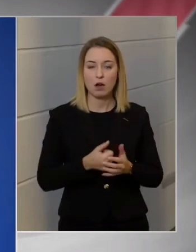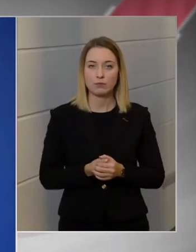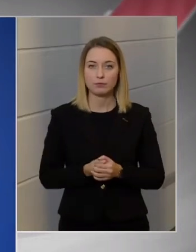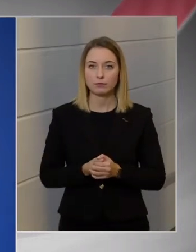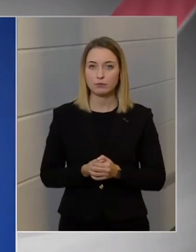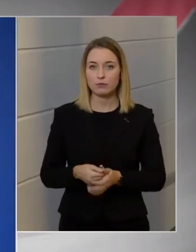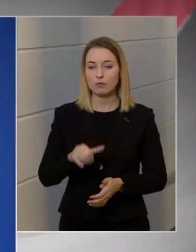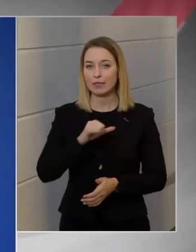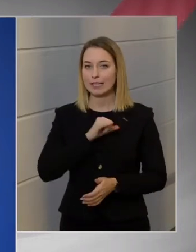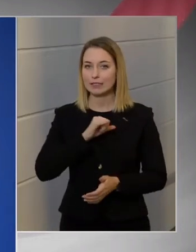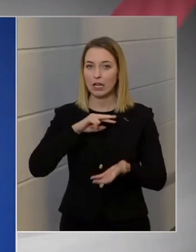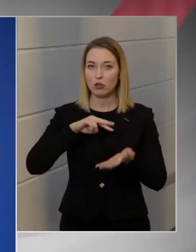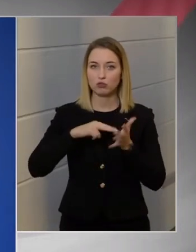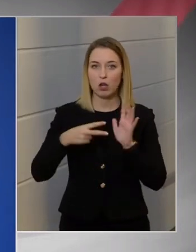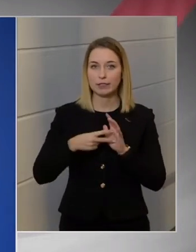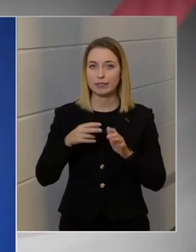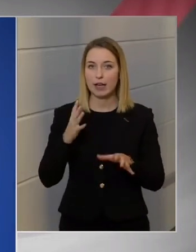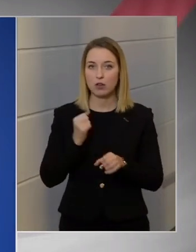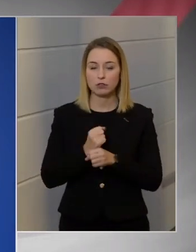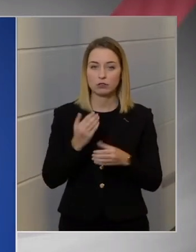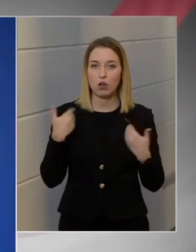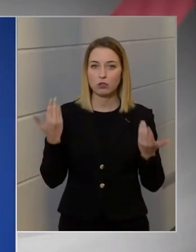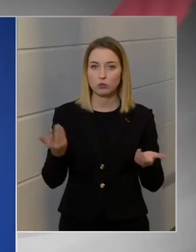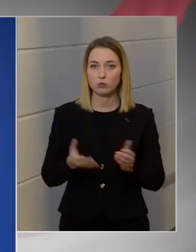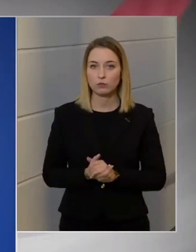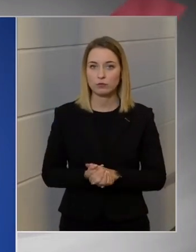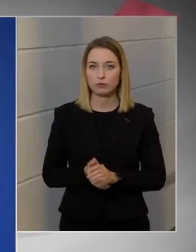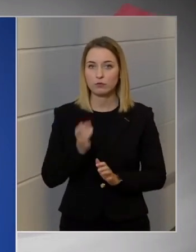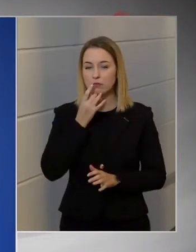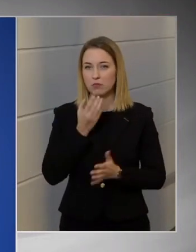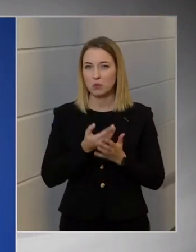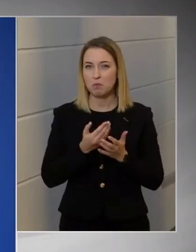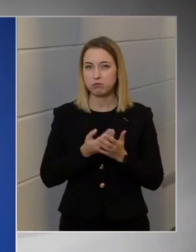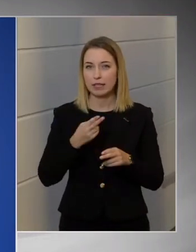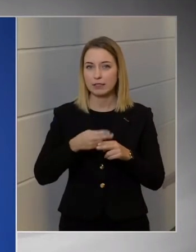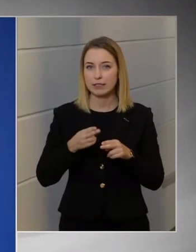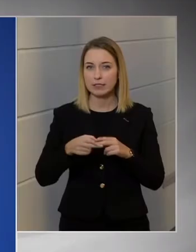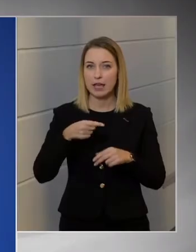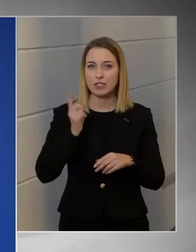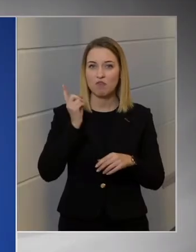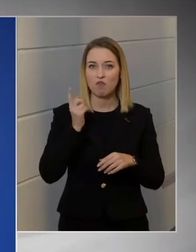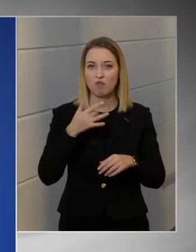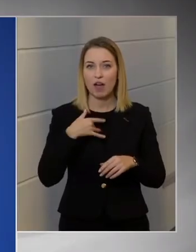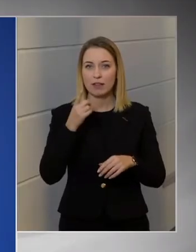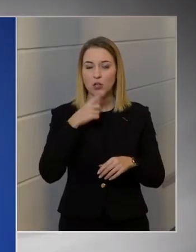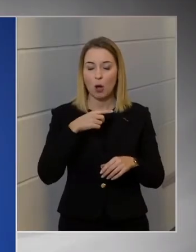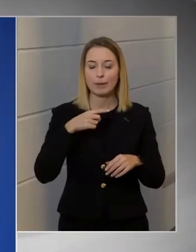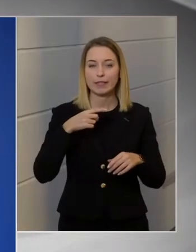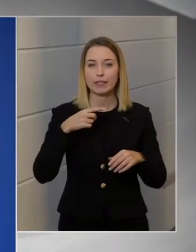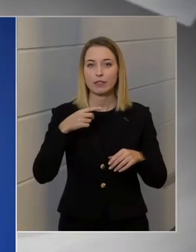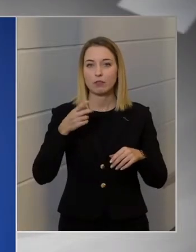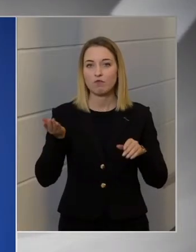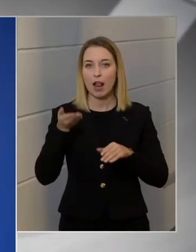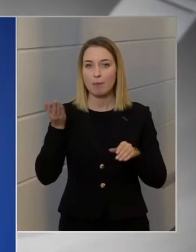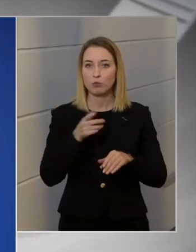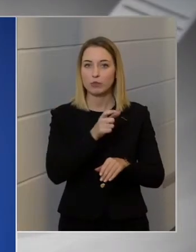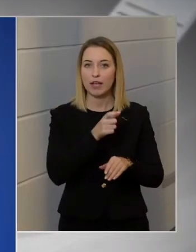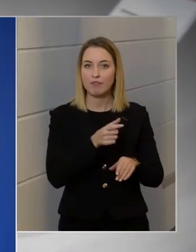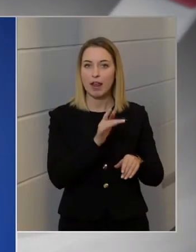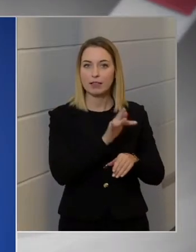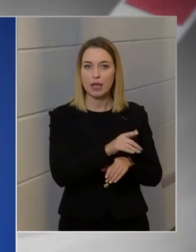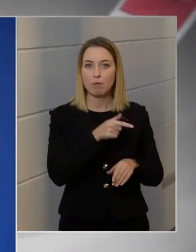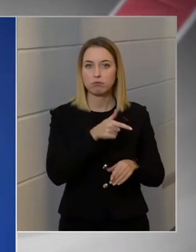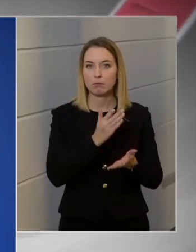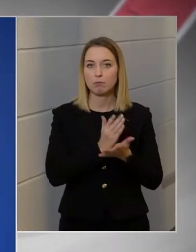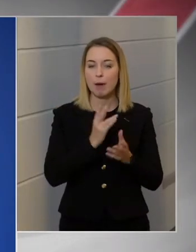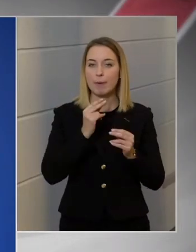Érdekes taktikának tartjuk. Jobb lenne tisztázni azokat a vádakat, amelyek felmerültek vele szemben. Beszéltünk már ezeknek